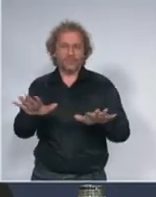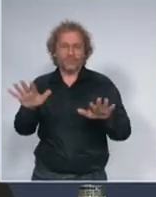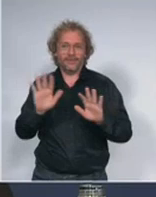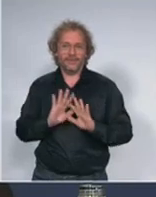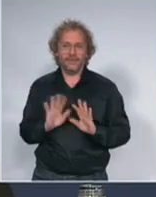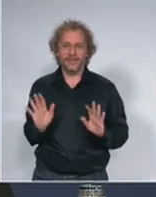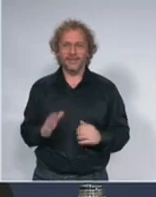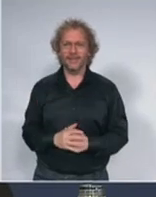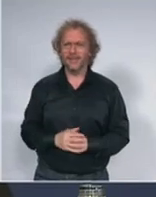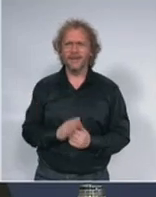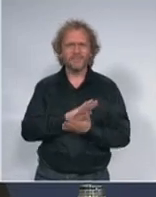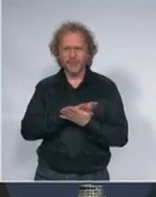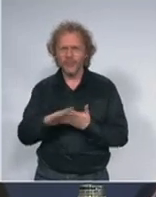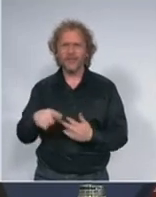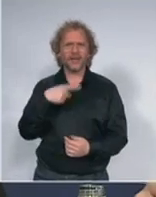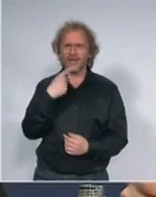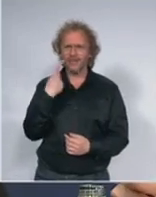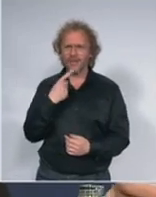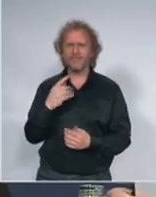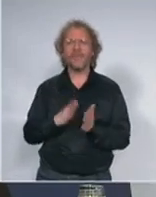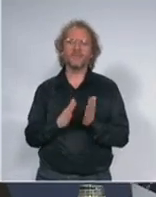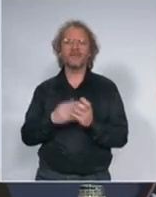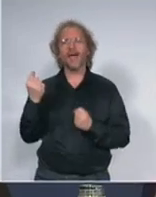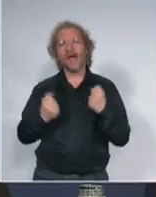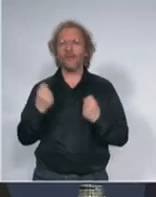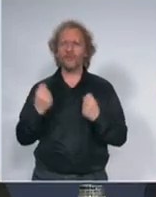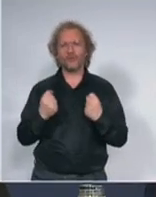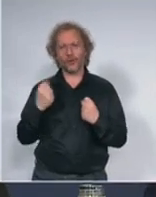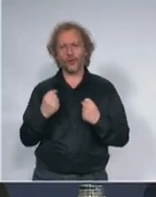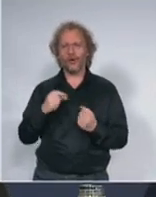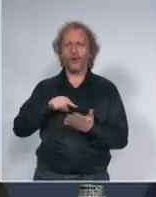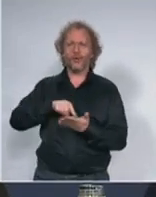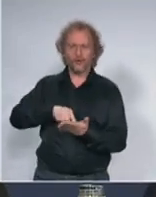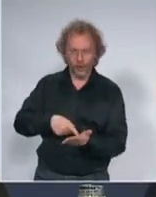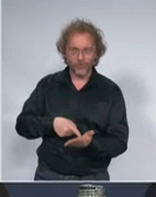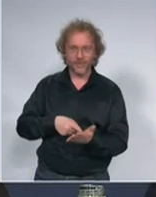razume nije automobil da staneš na kočnicu i kažeš nema dalje